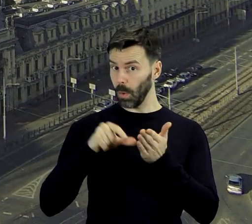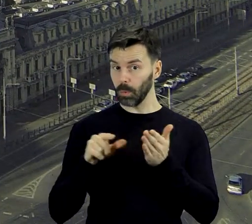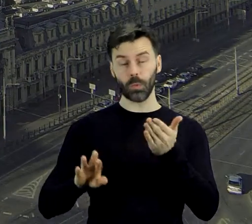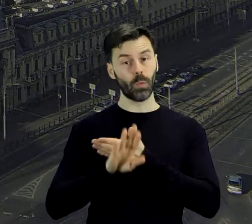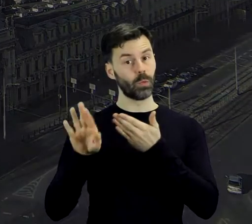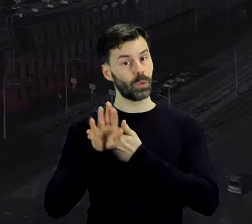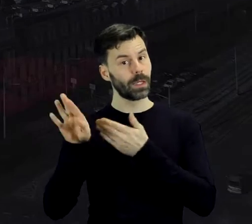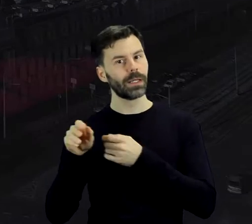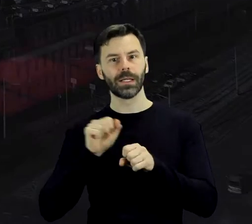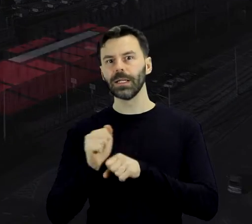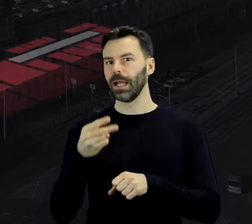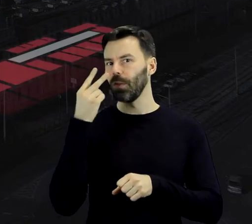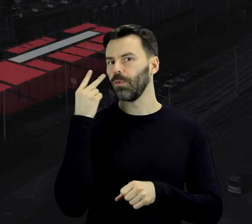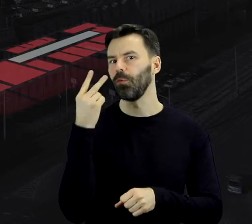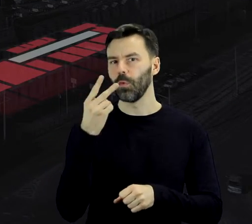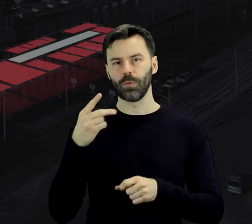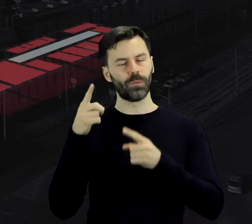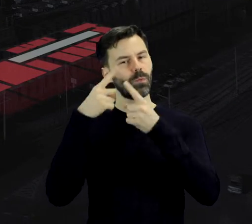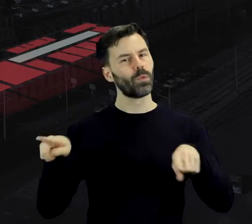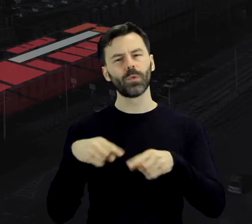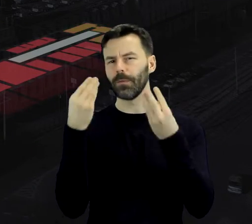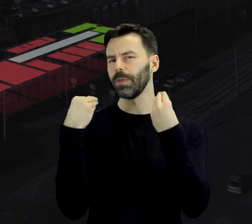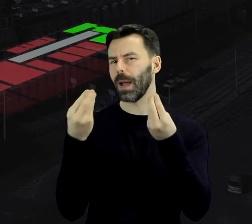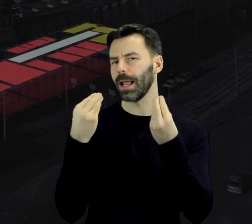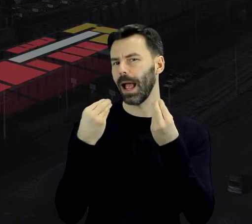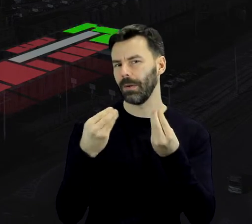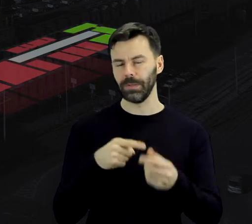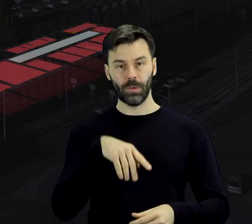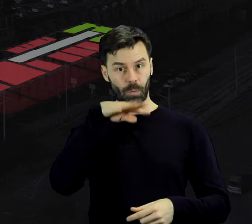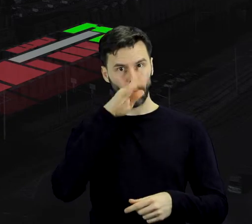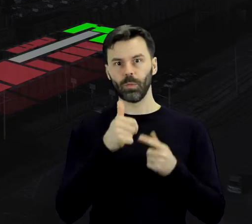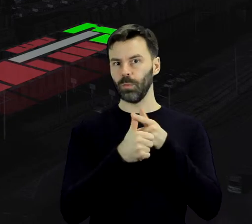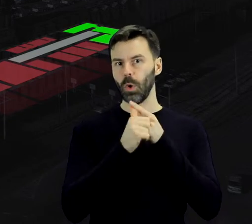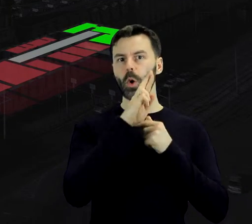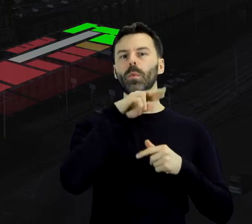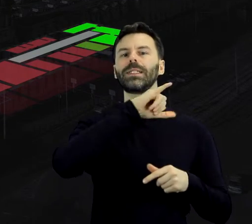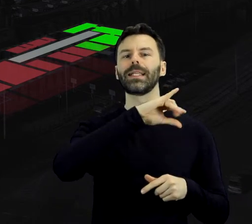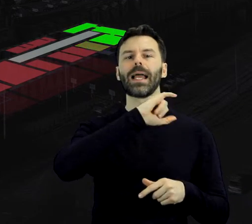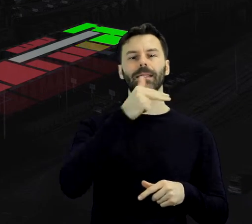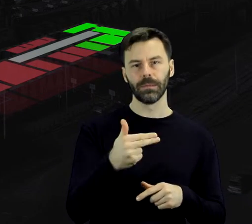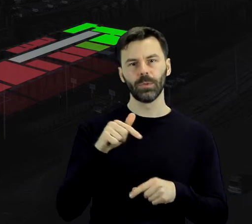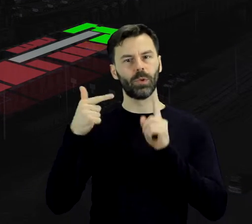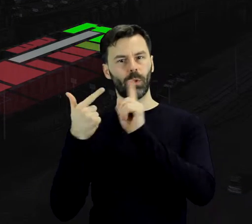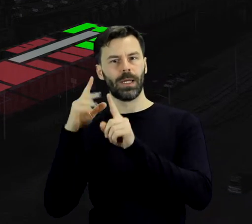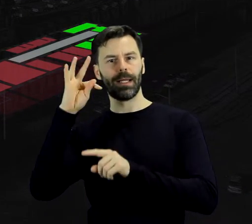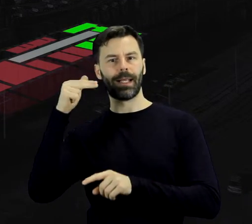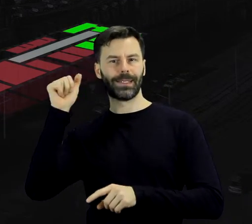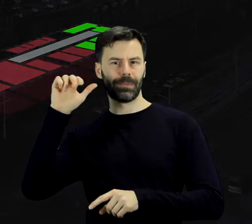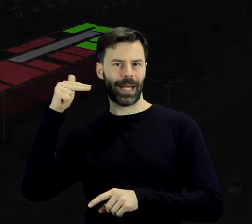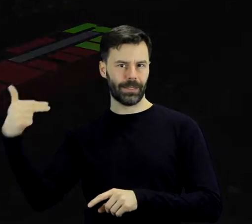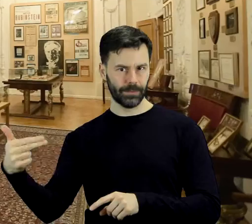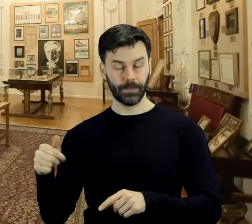wystawa poświęcona wybitnym muzykom związanym z Łodzią, Arturowi Rubinsteinowi i Aleksandrowi